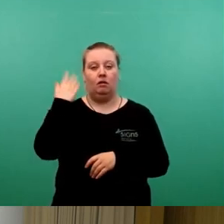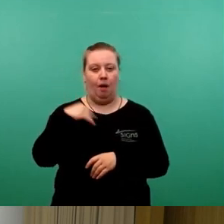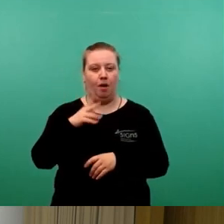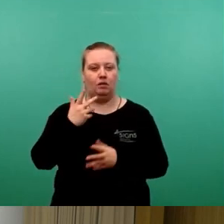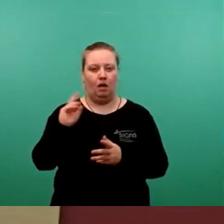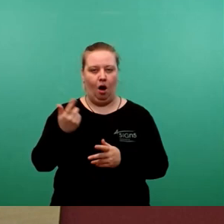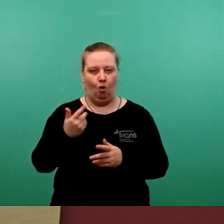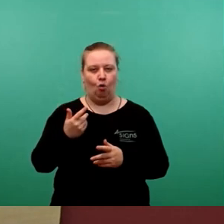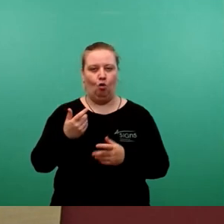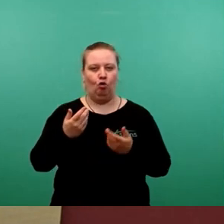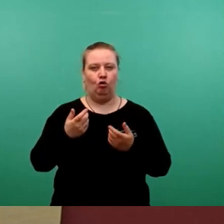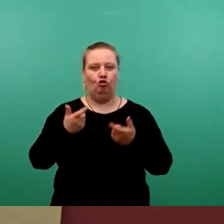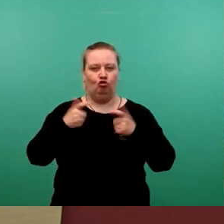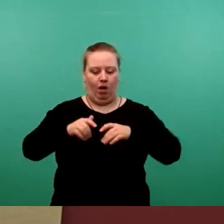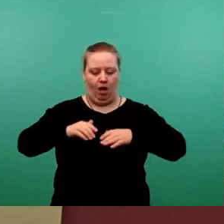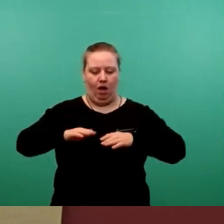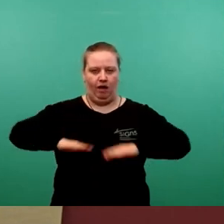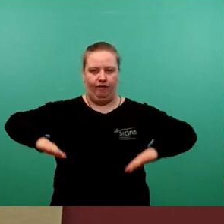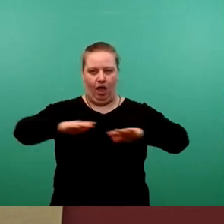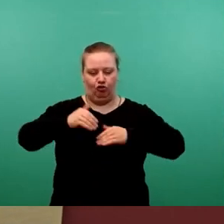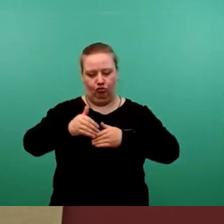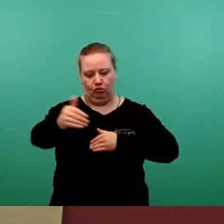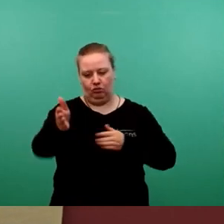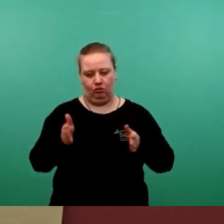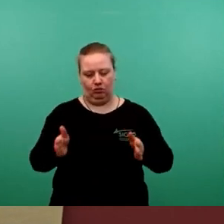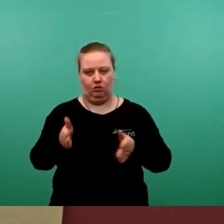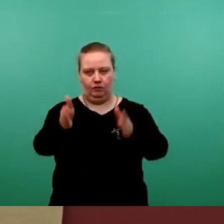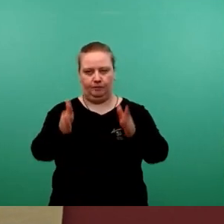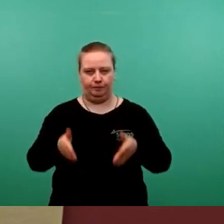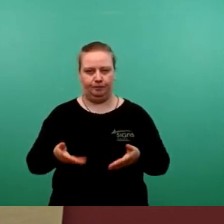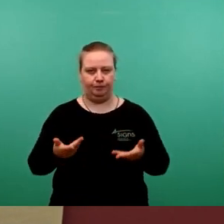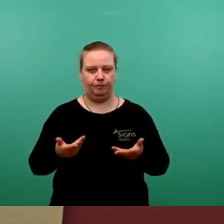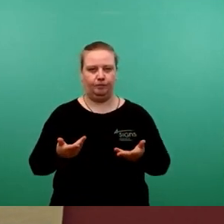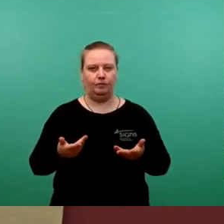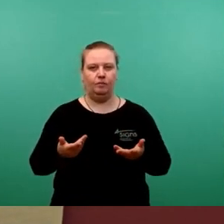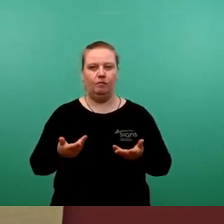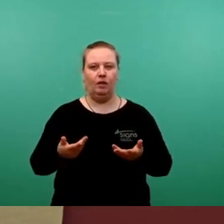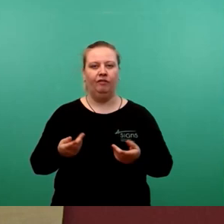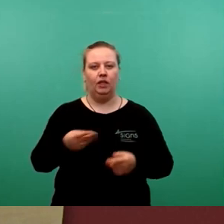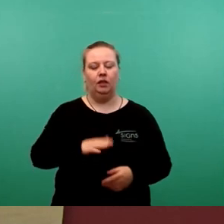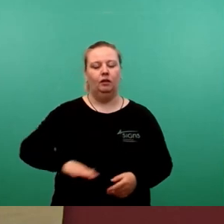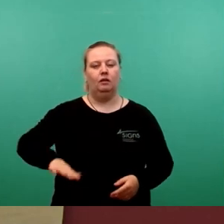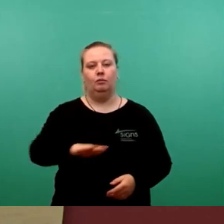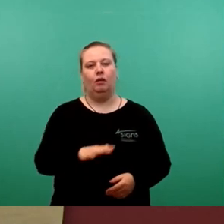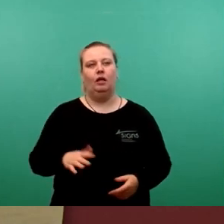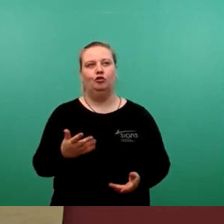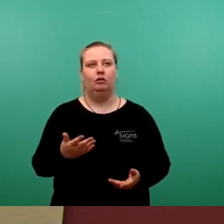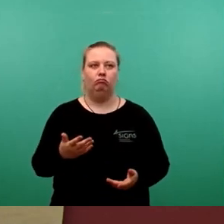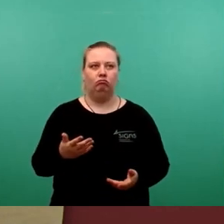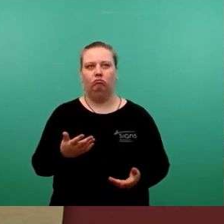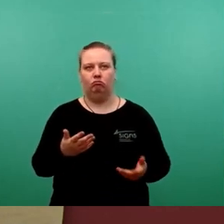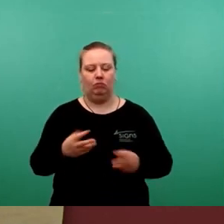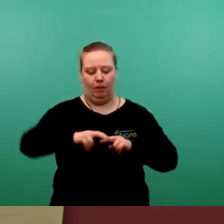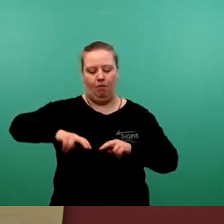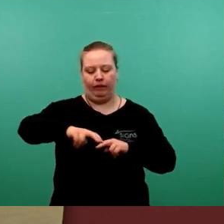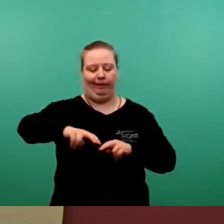Sperrflächen. Das hatten Sie ja erwähnt, dass dort die Bereiche entsprechend markiert